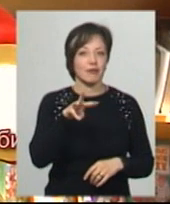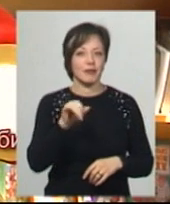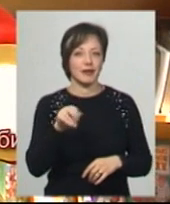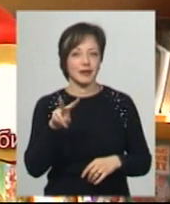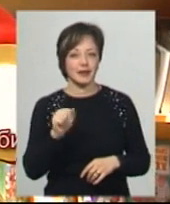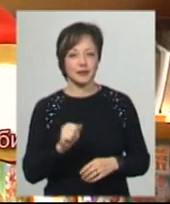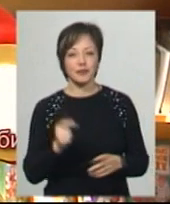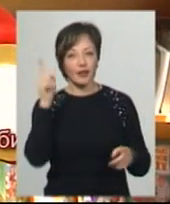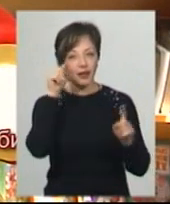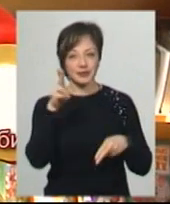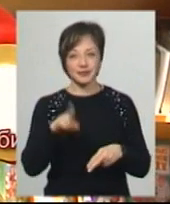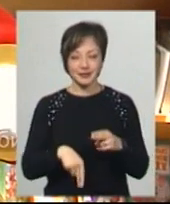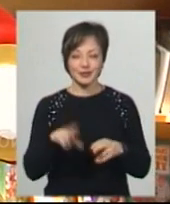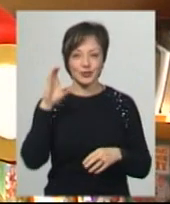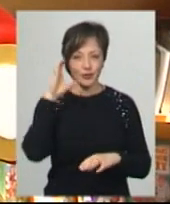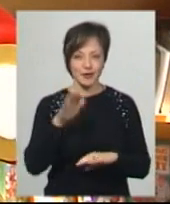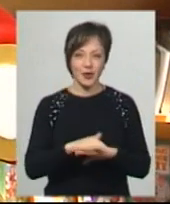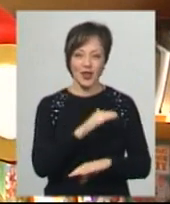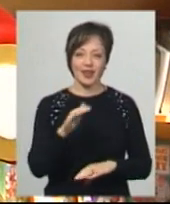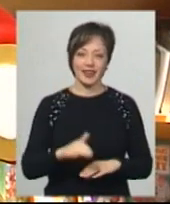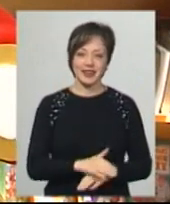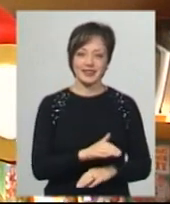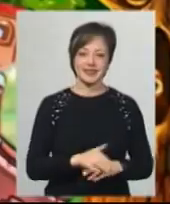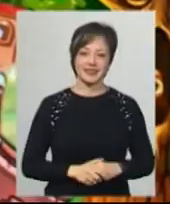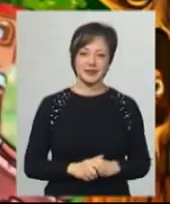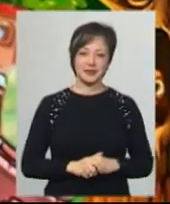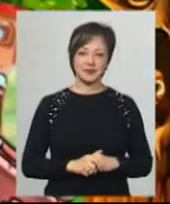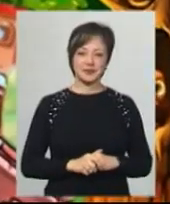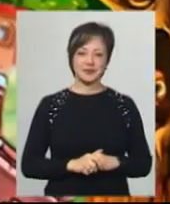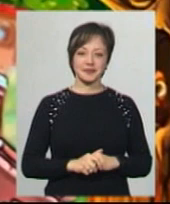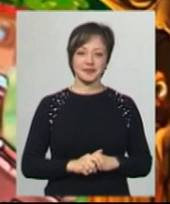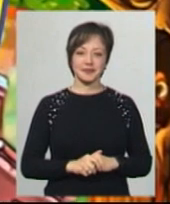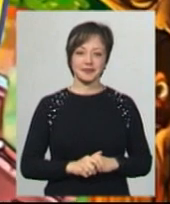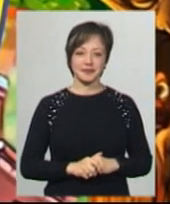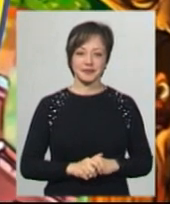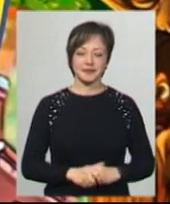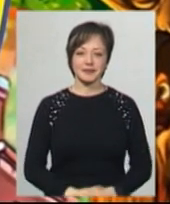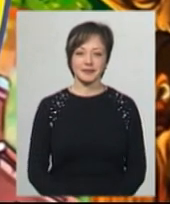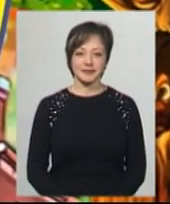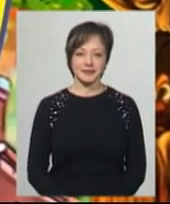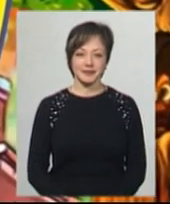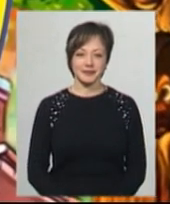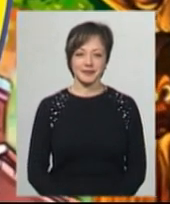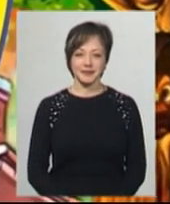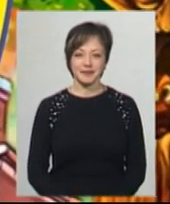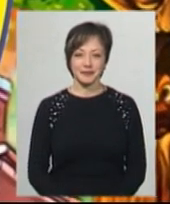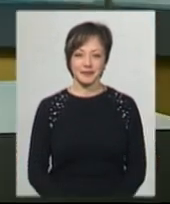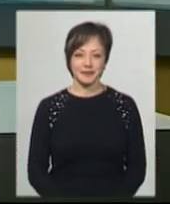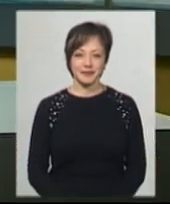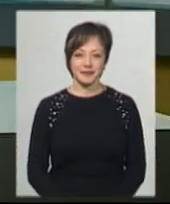казочці кінець. А хто слухав – молодець. Валерія Ковальчук, Іван Мовчан. Новини на Суспільному. Хмельницький.